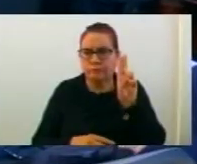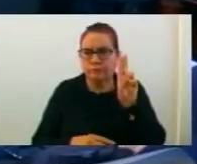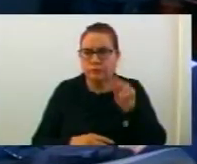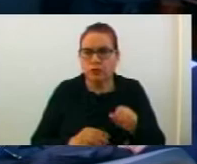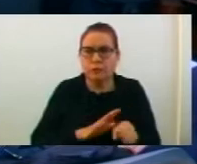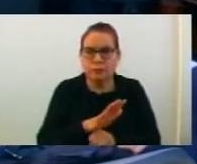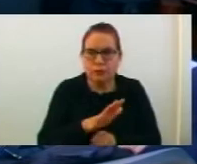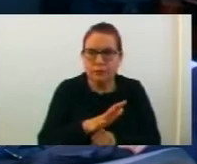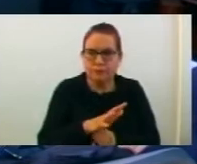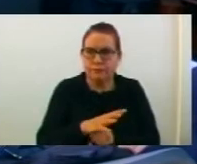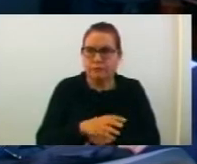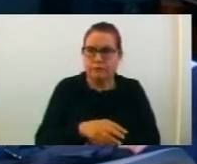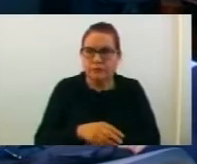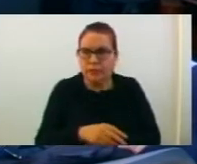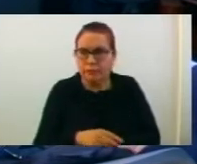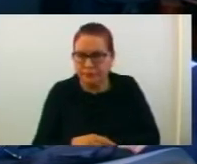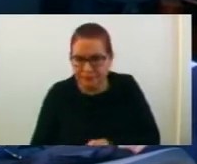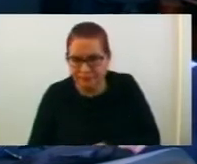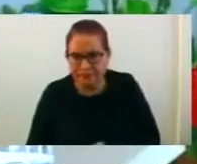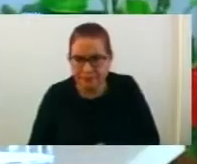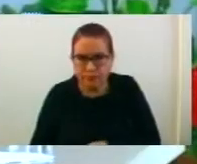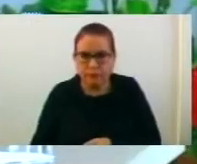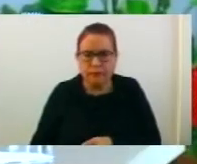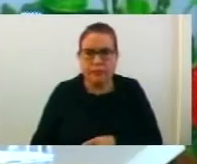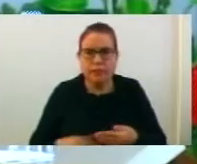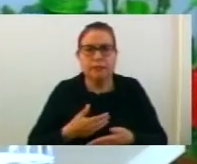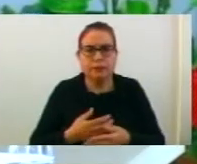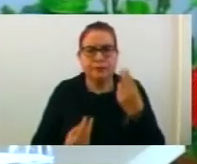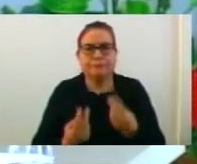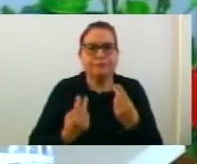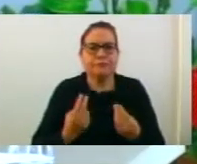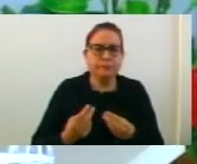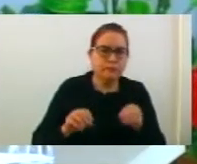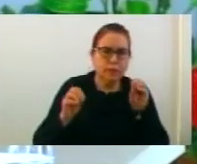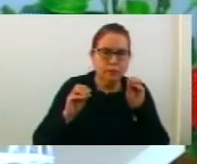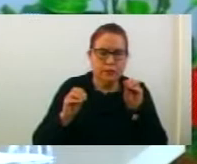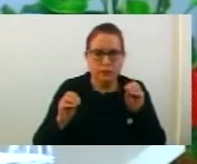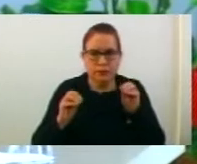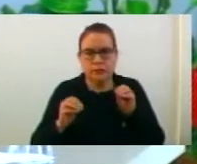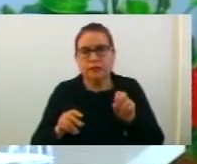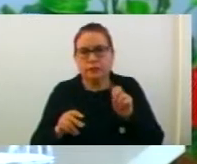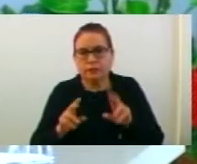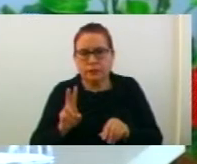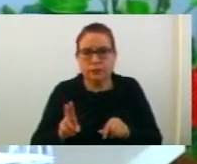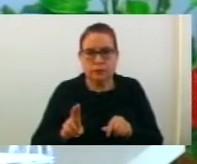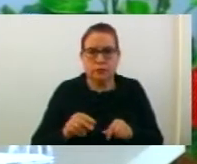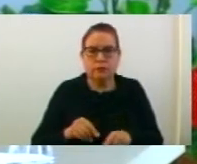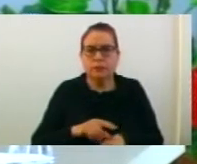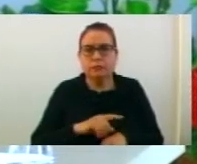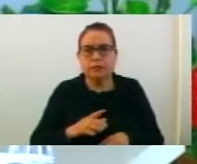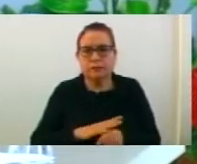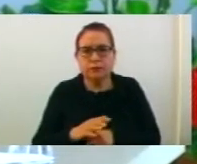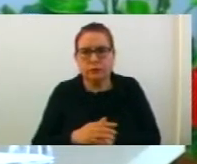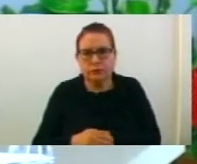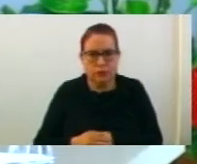кое е против, дали има въздържане. Бресосното на спределната глас, костирам дека СОЪТОТ со 20 гласа за, без нитен против,